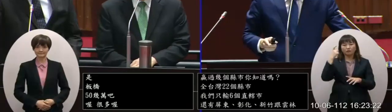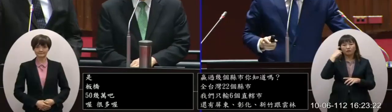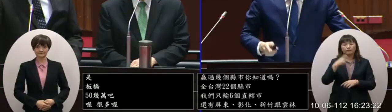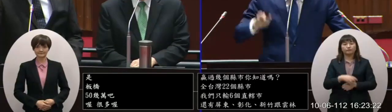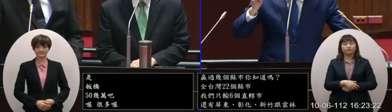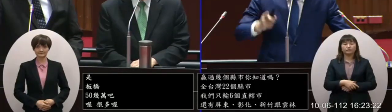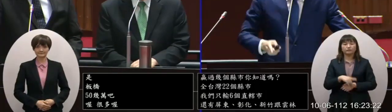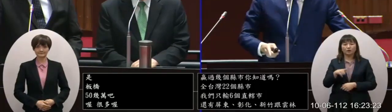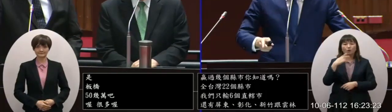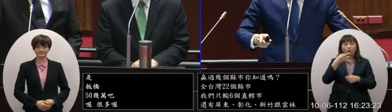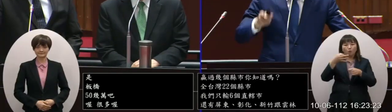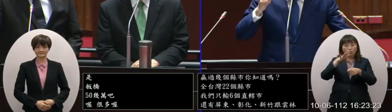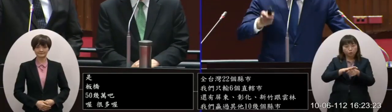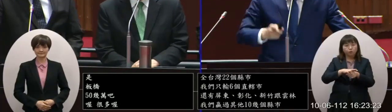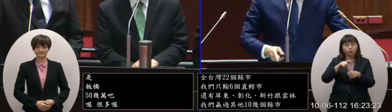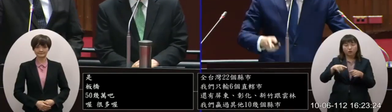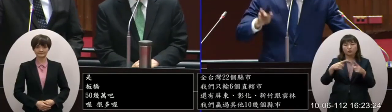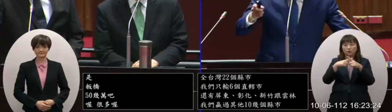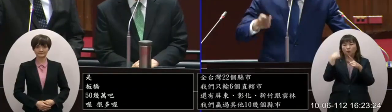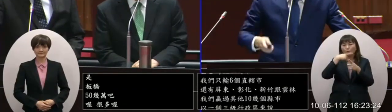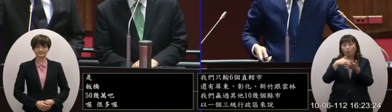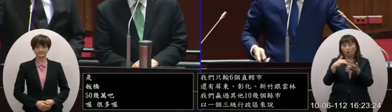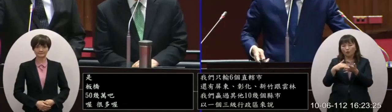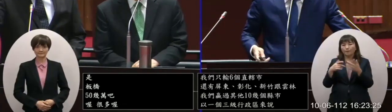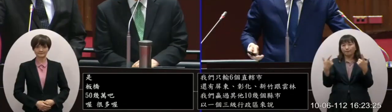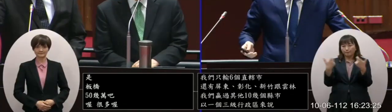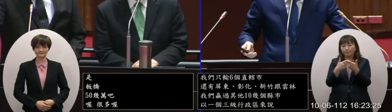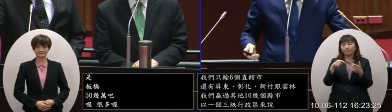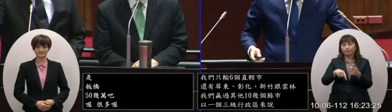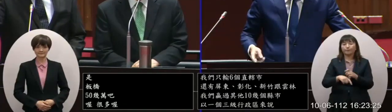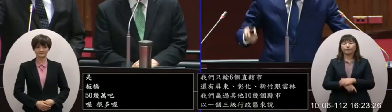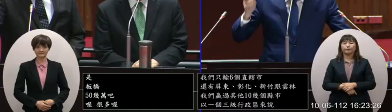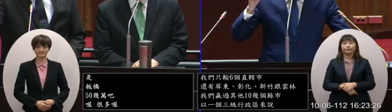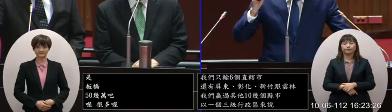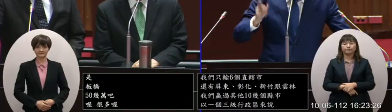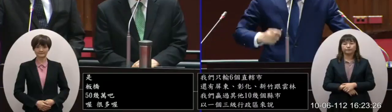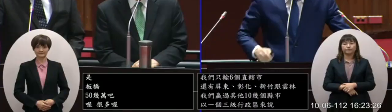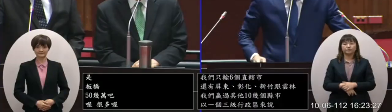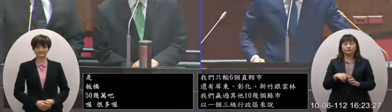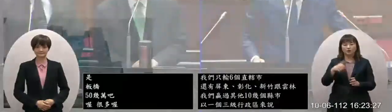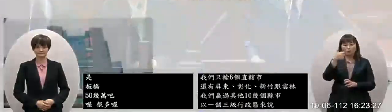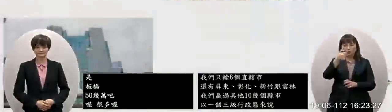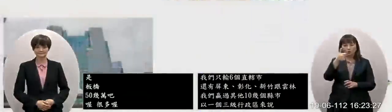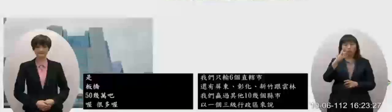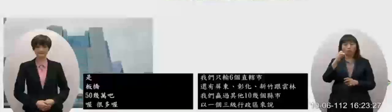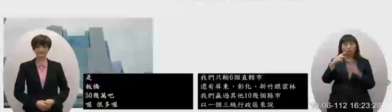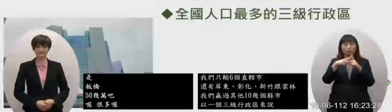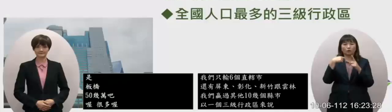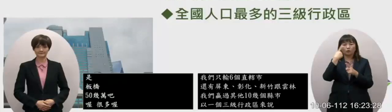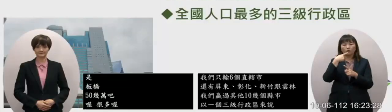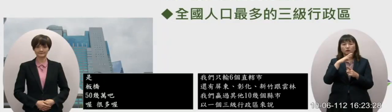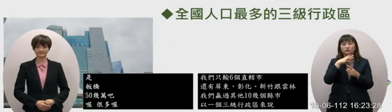來講就算補助的話以人口來算的話應該很多所以他要五十萬人口